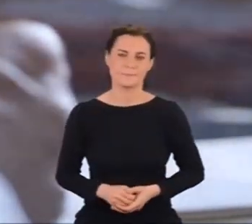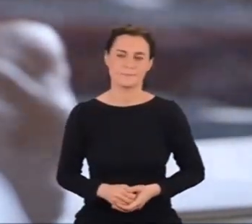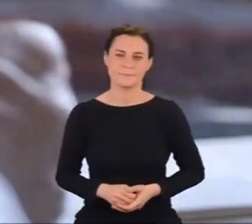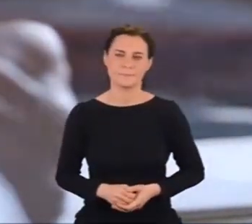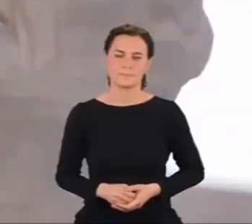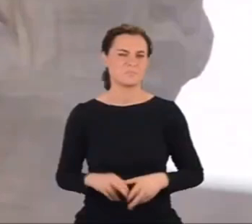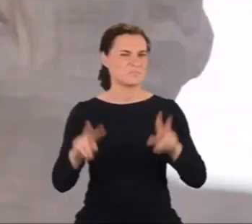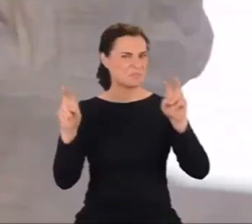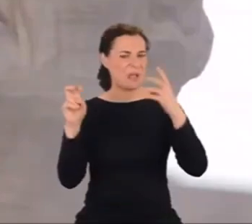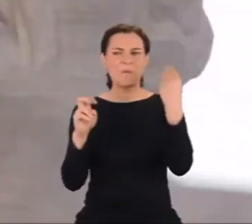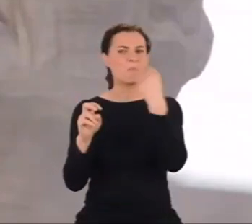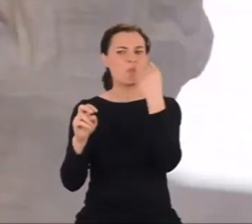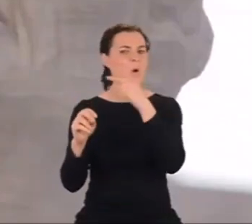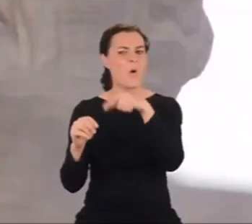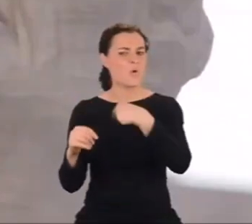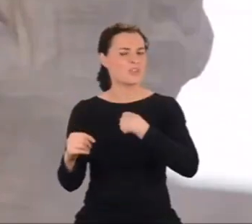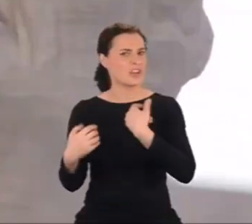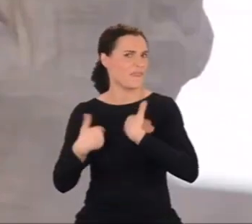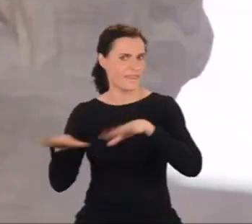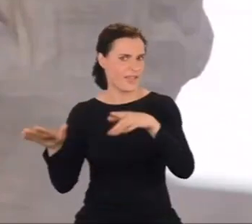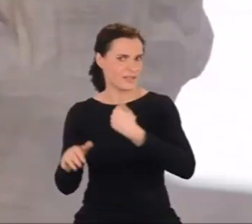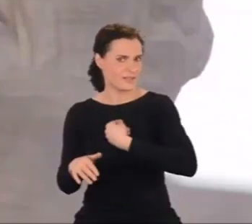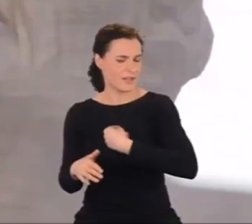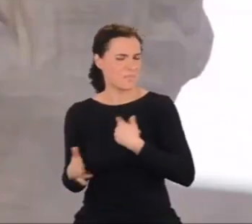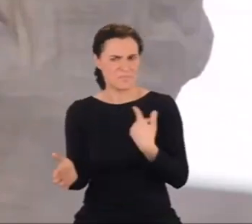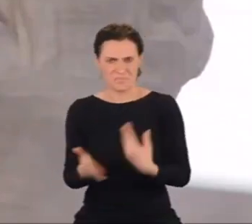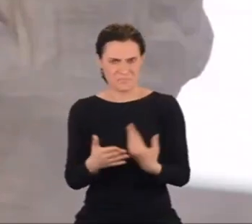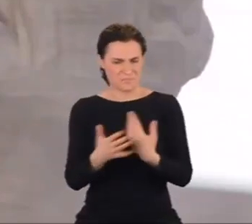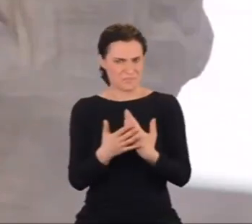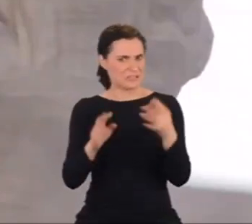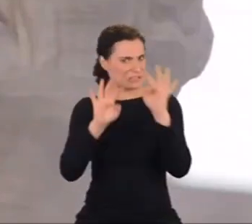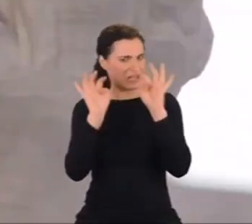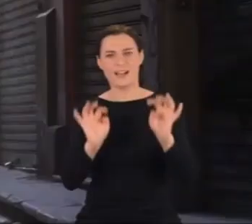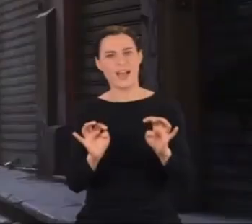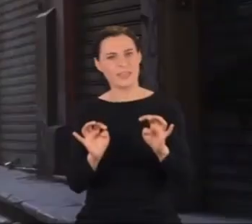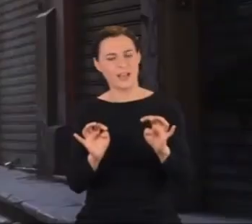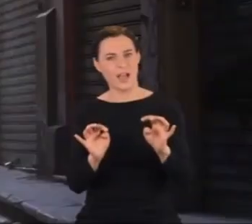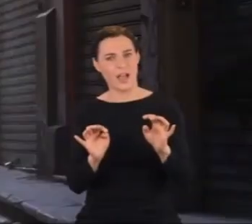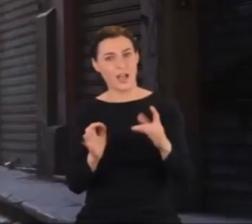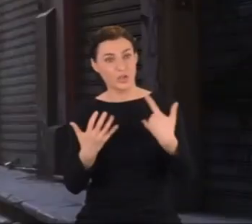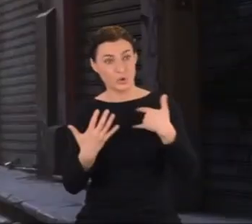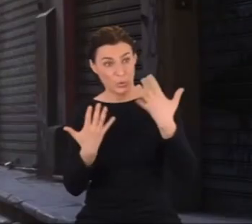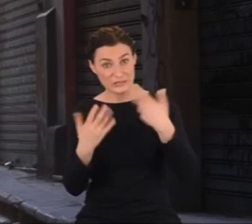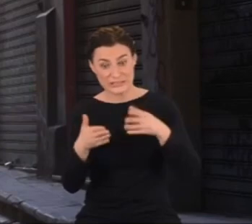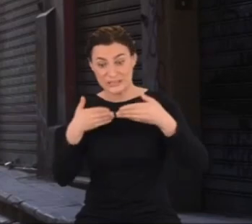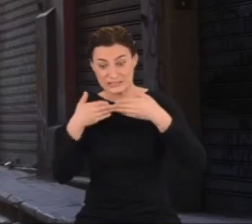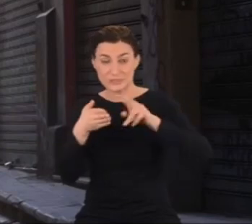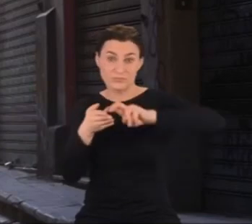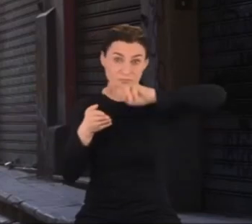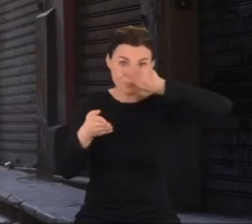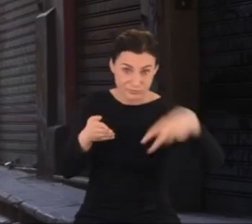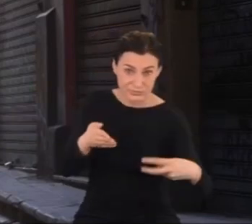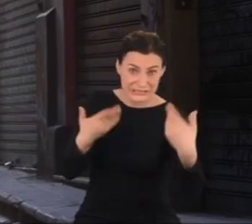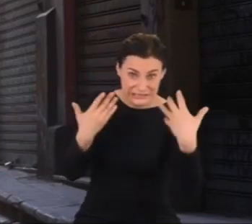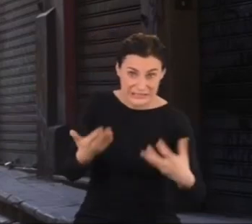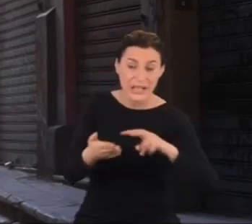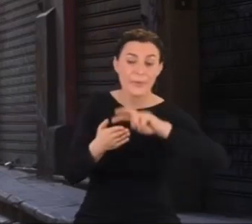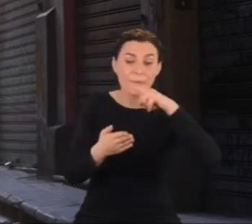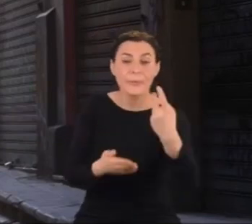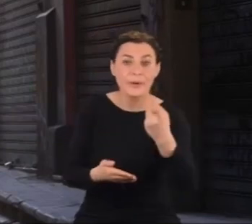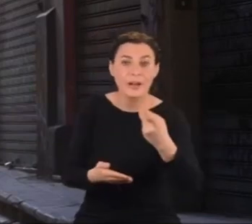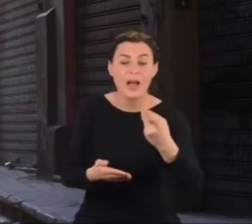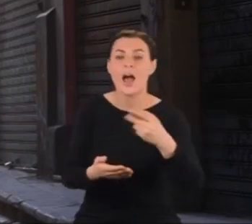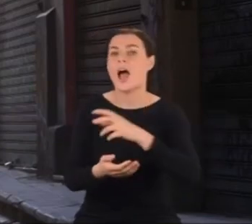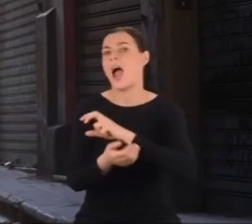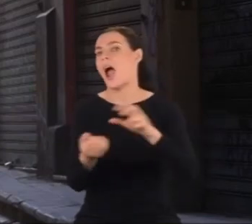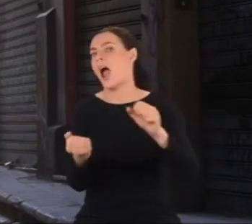Może mnie nie chciało, kolejna zagadka. Próba skoku za burtę nie powiodła się? A może